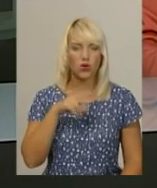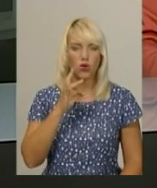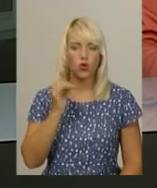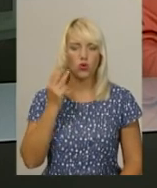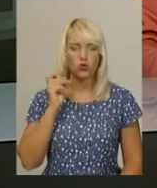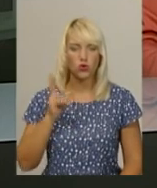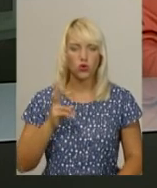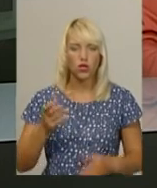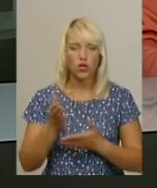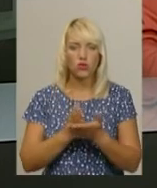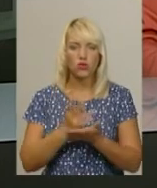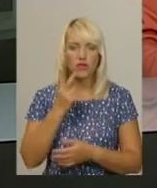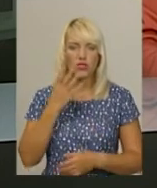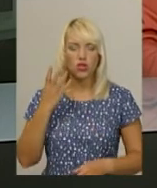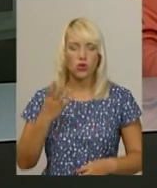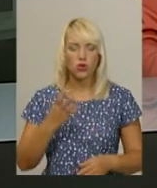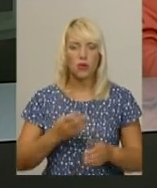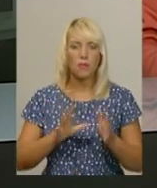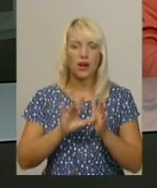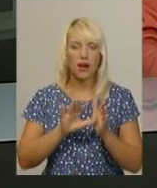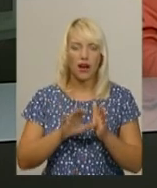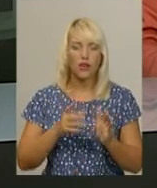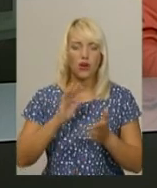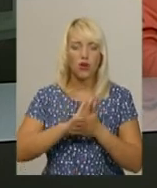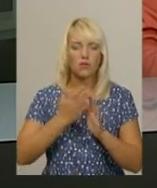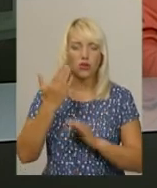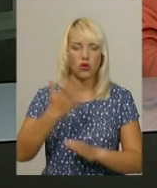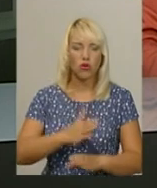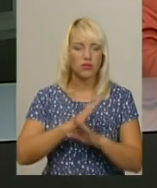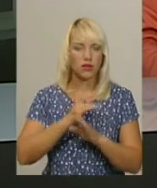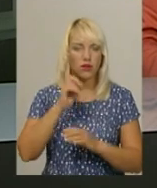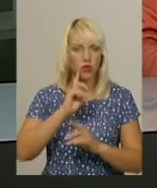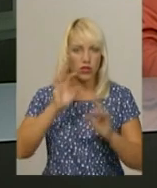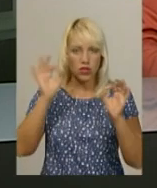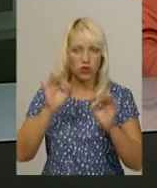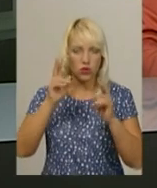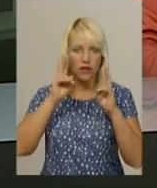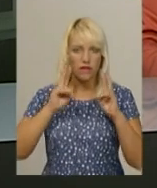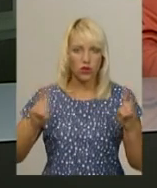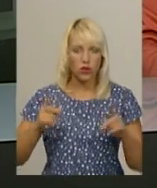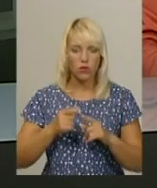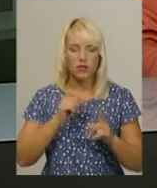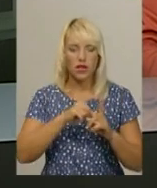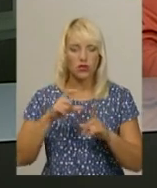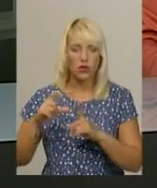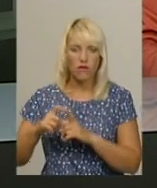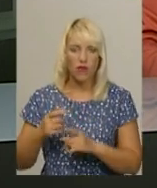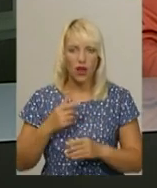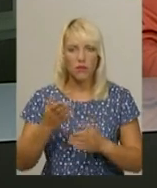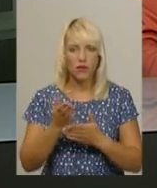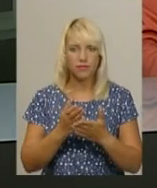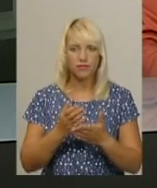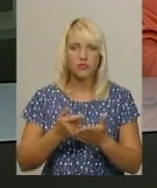-й механізованій бригаді. Про обставини його смерті поки нічого не відомо. За словами Наталії Дзекар, зараз триває збір